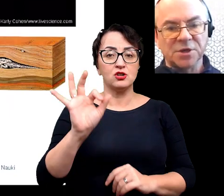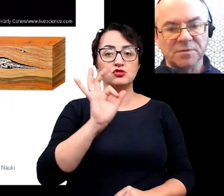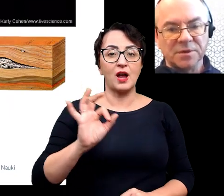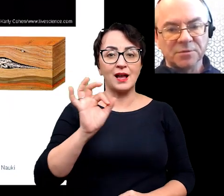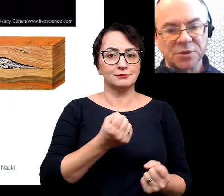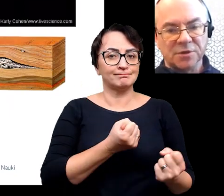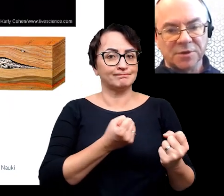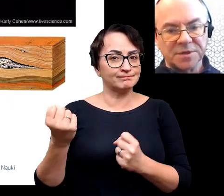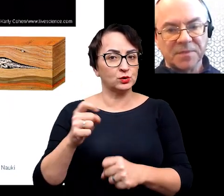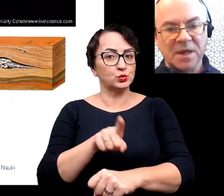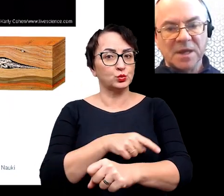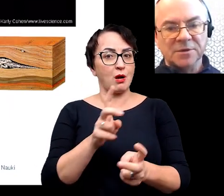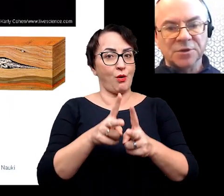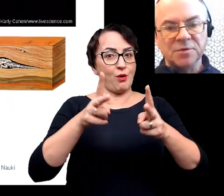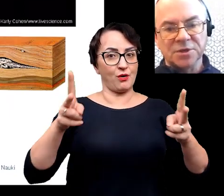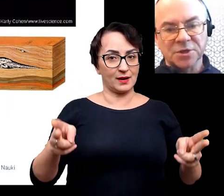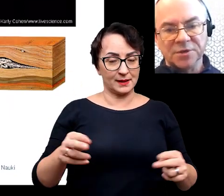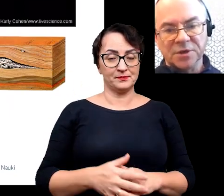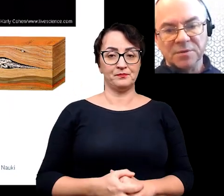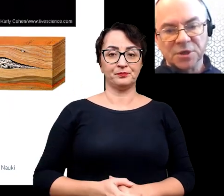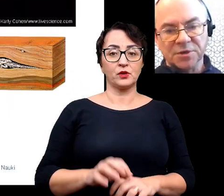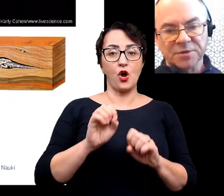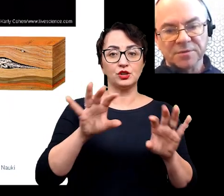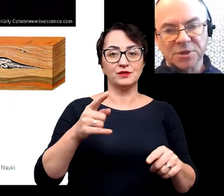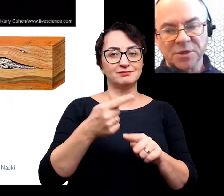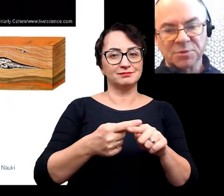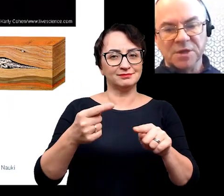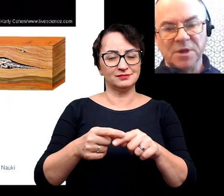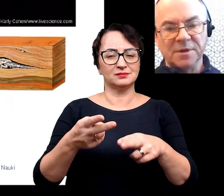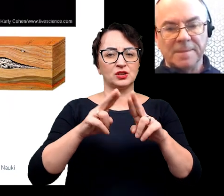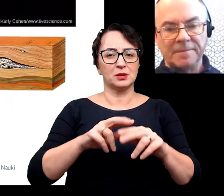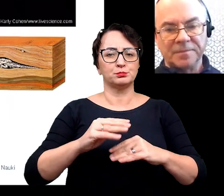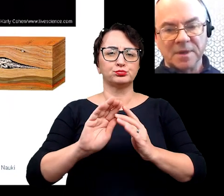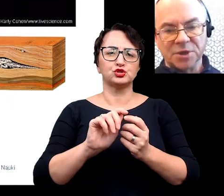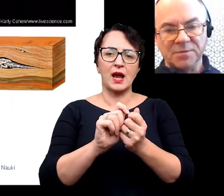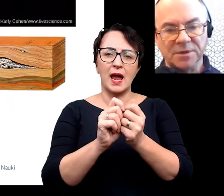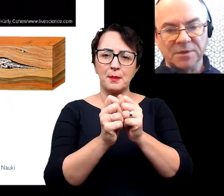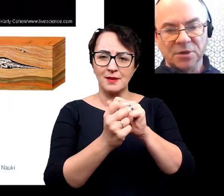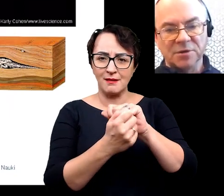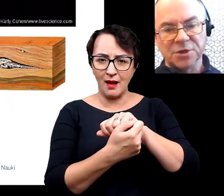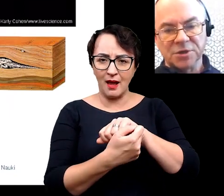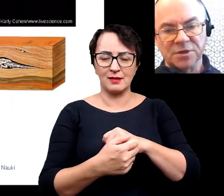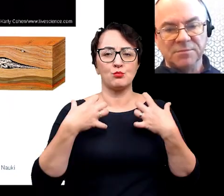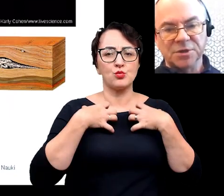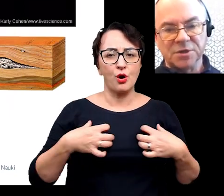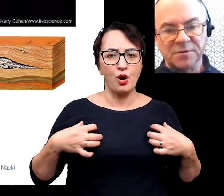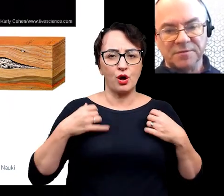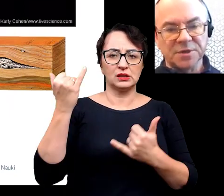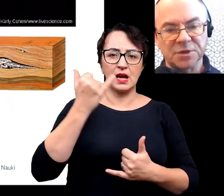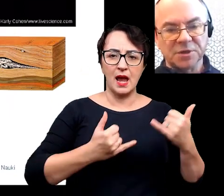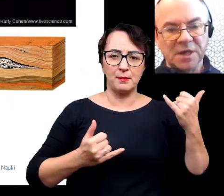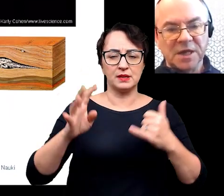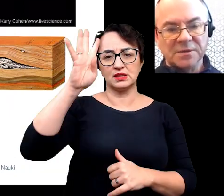szansę zachowania się dłuższy okres. No oczywiście te szczątki przechodzą szereg przemian, przemian biologicznych,